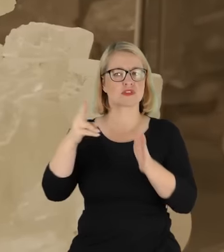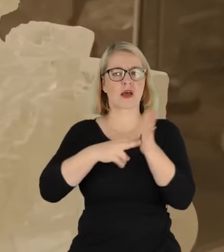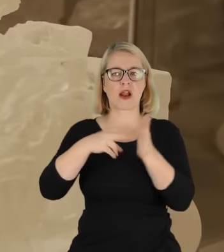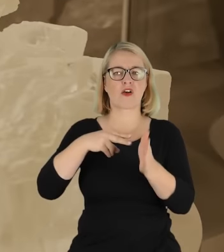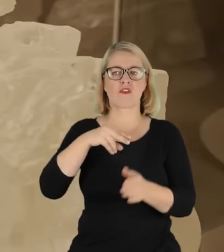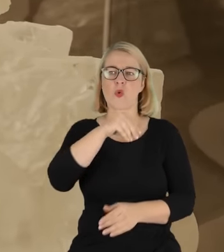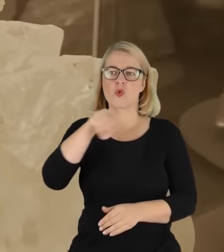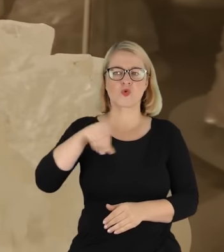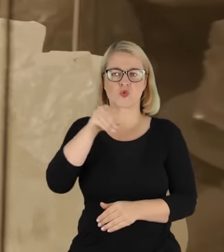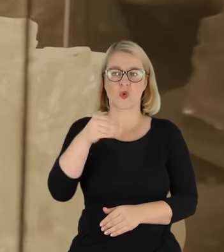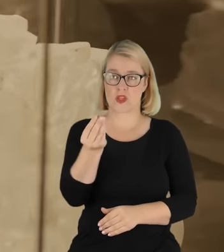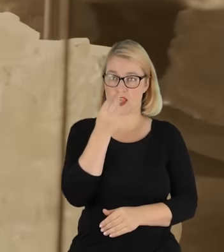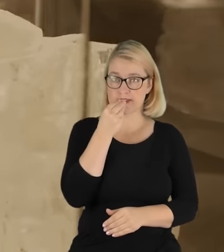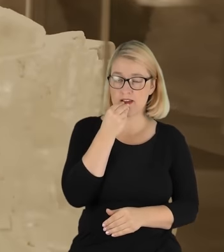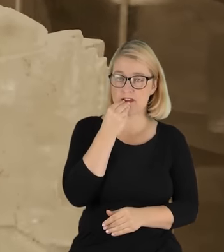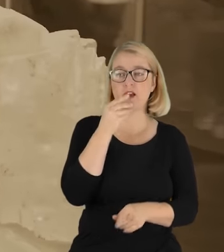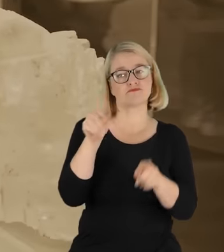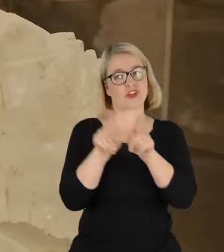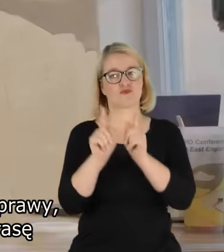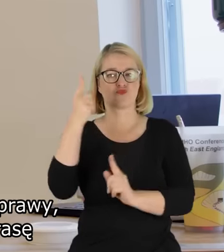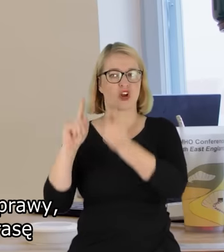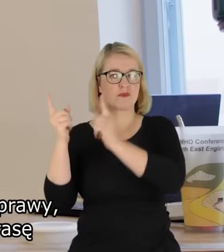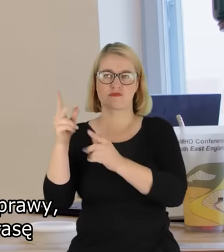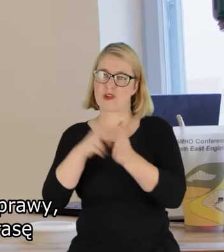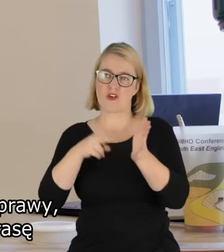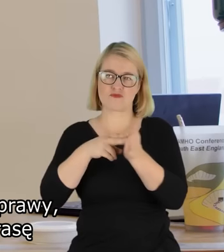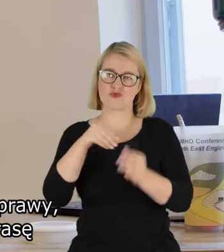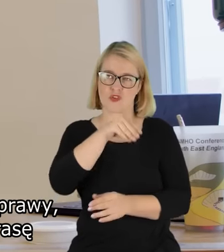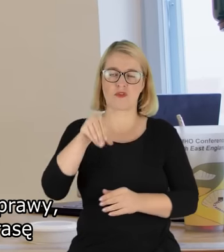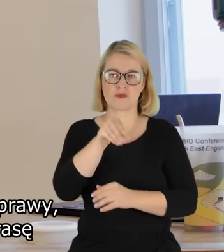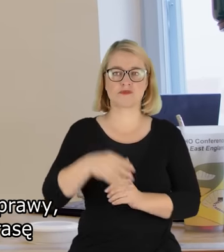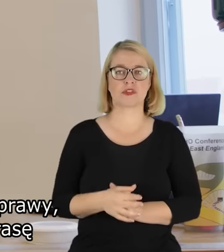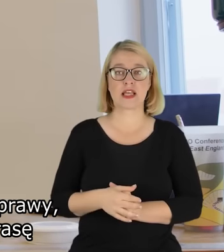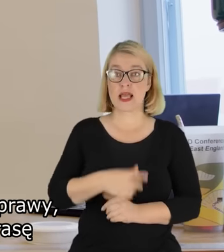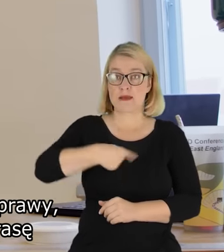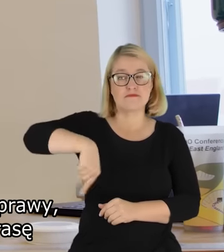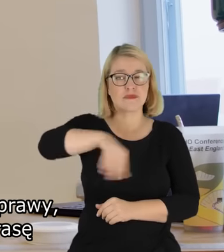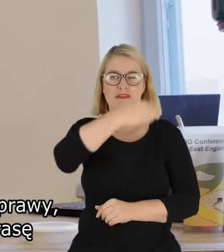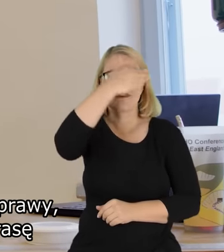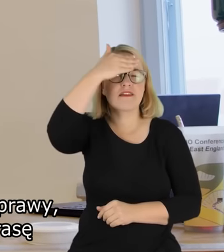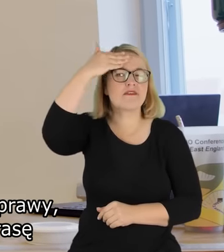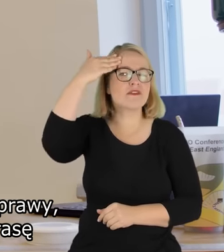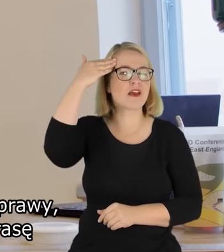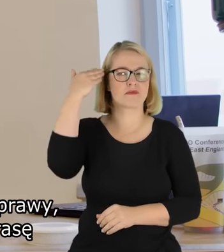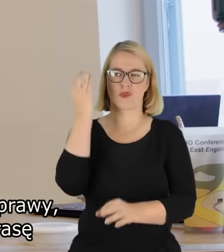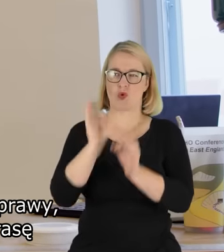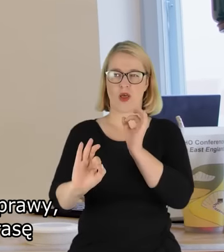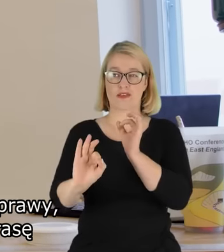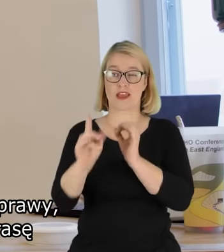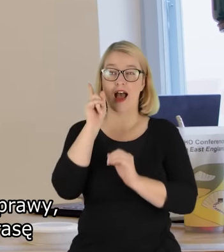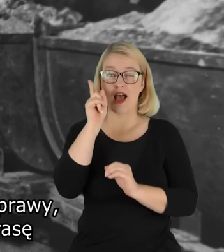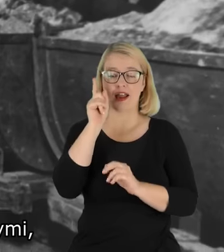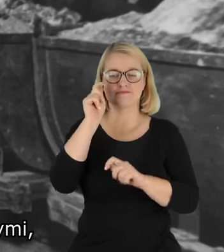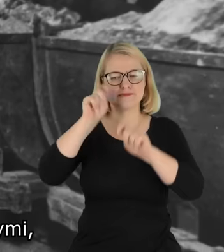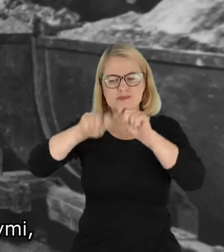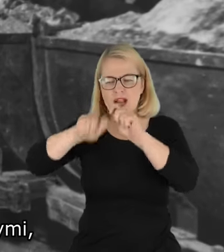spożywczej, jak i na potrzeby przemysłu. My sobie nie znajemy z tego w pełni sprawy, ale jeżeli prześledzimy ówczesną